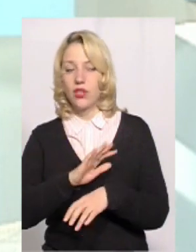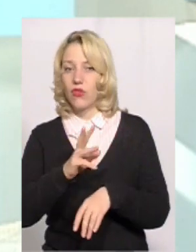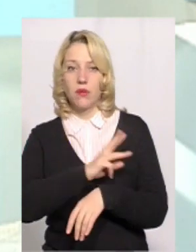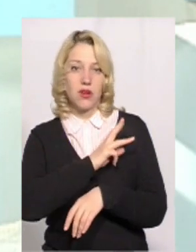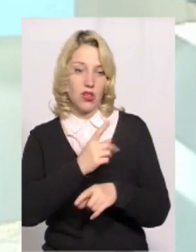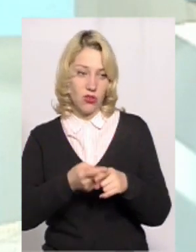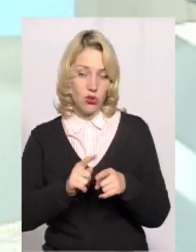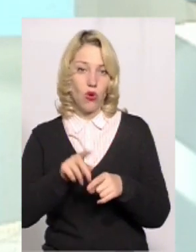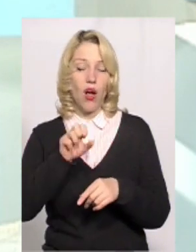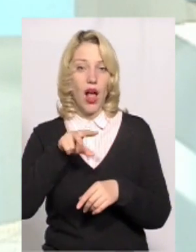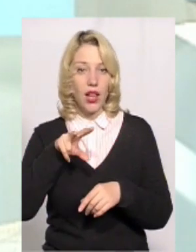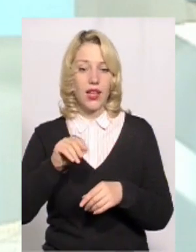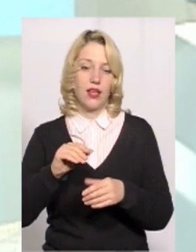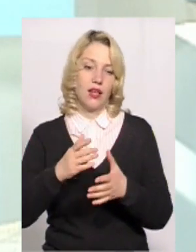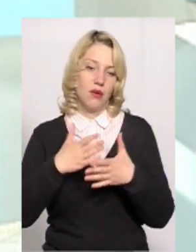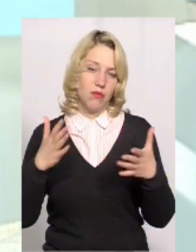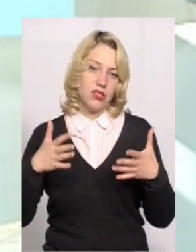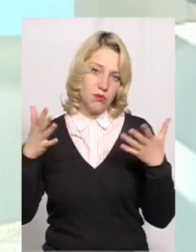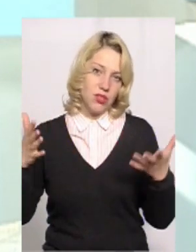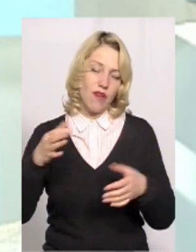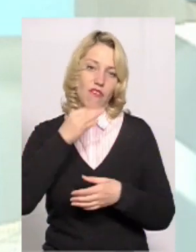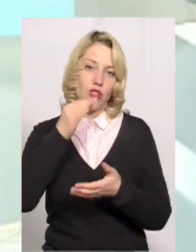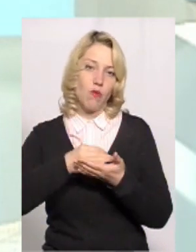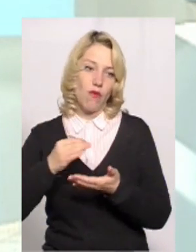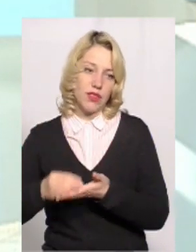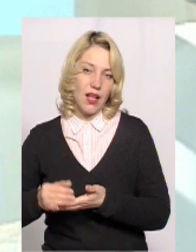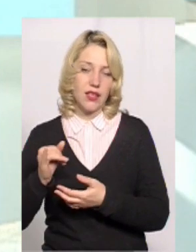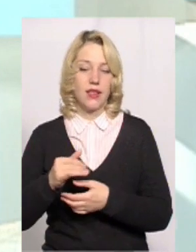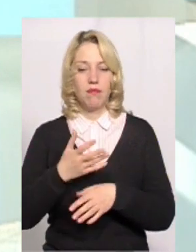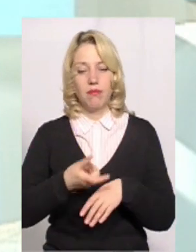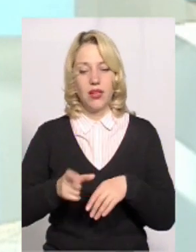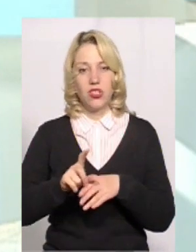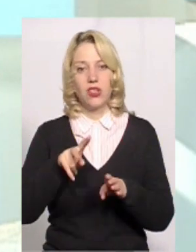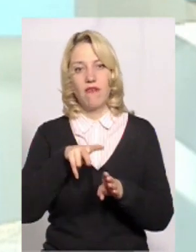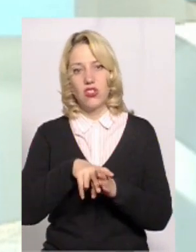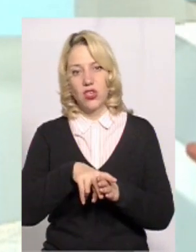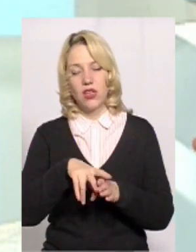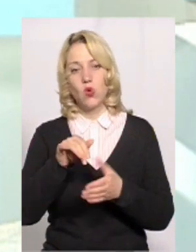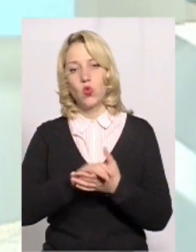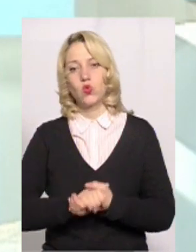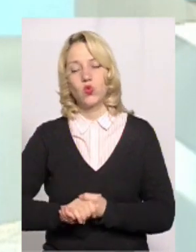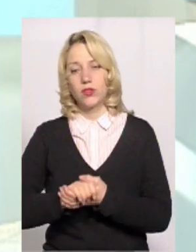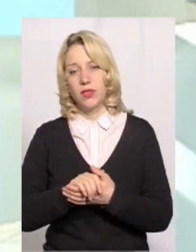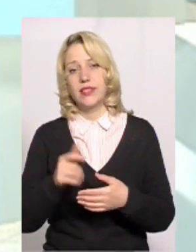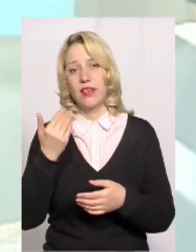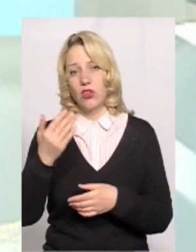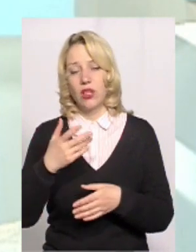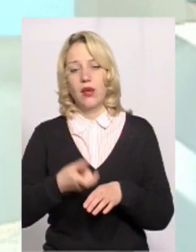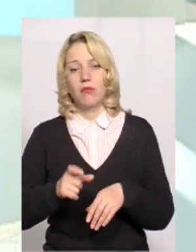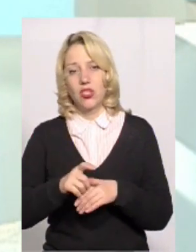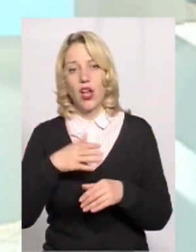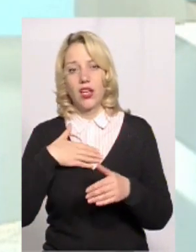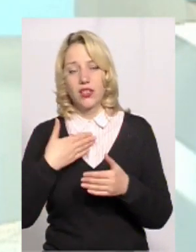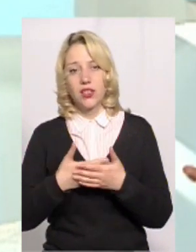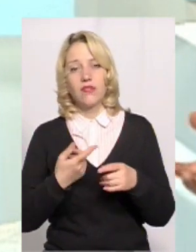обажаючи цього, але стають все більше відповідальні і більш навантажені в цьому суспільстві, і вони, таким чином, більш активні.